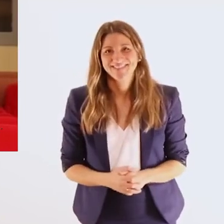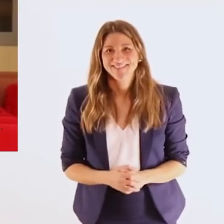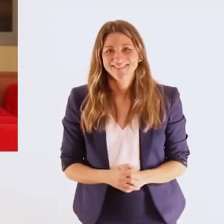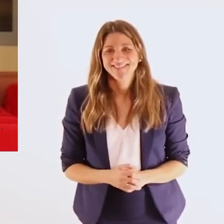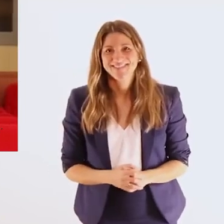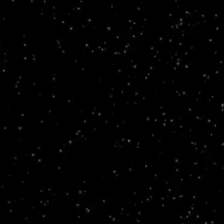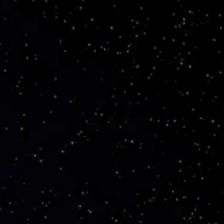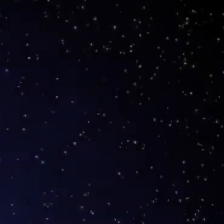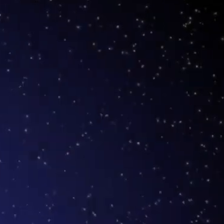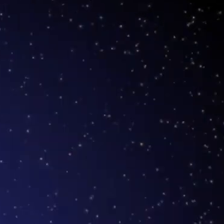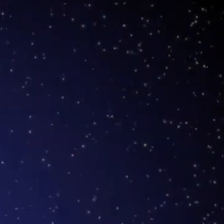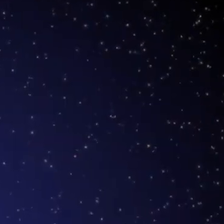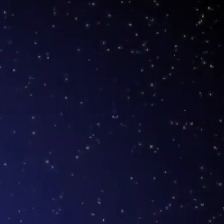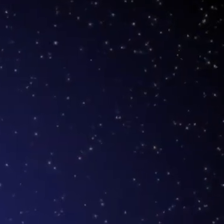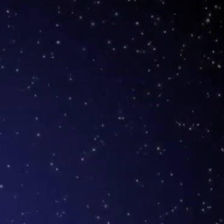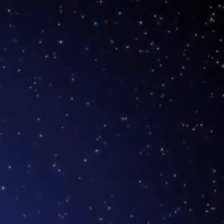είστε όλοι καλά